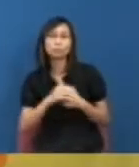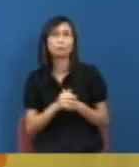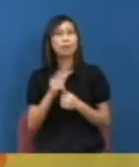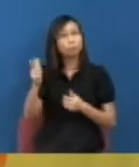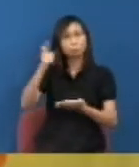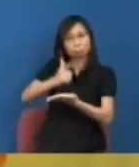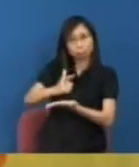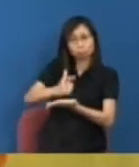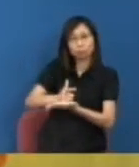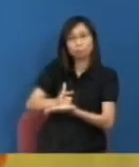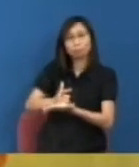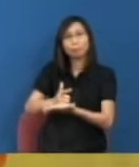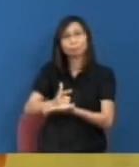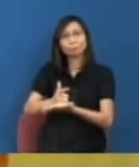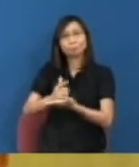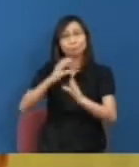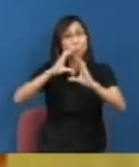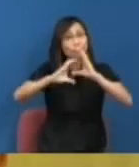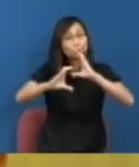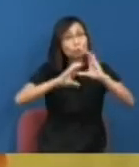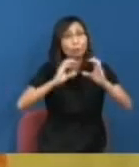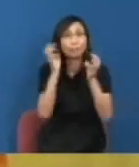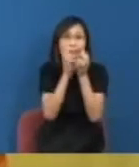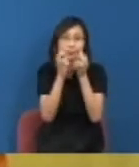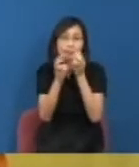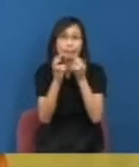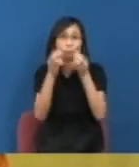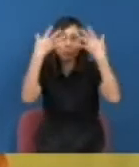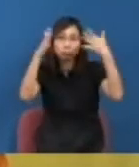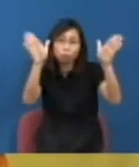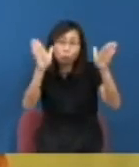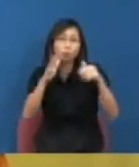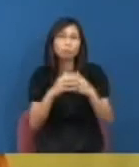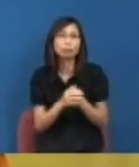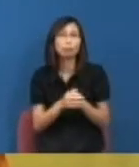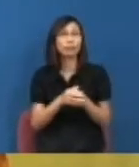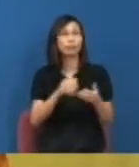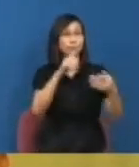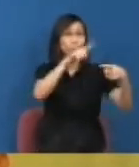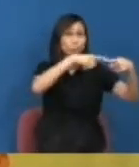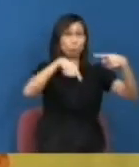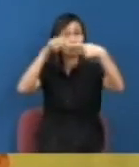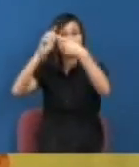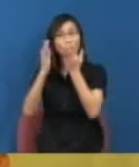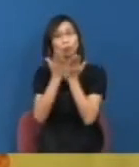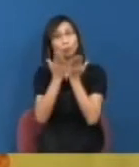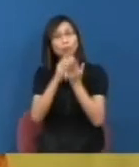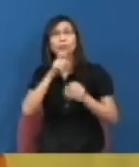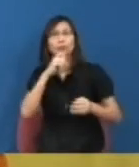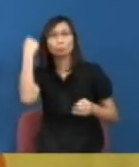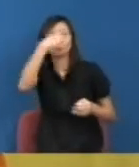事其實透過資訊的公開譬如我知道現在院校今年有賣一些人捐款而